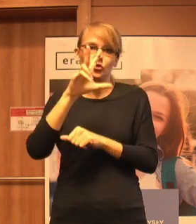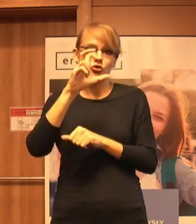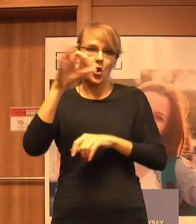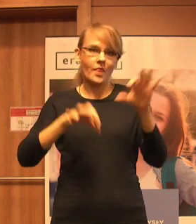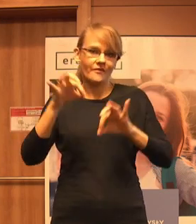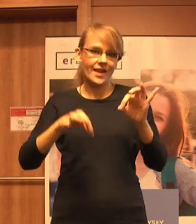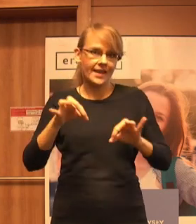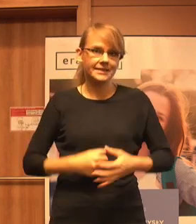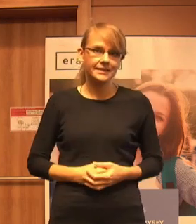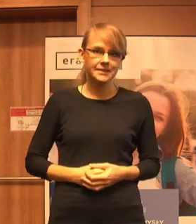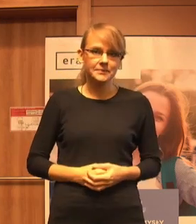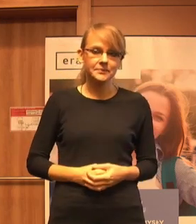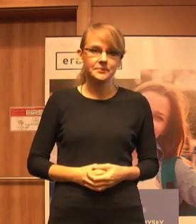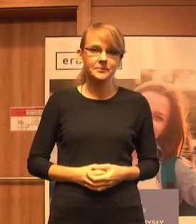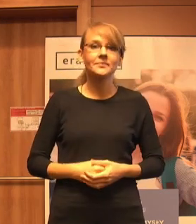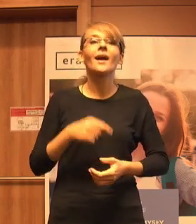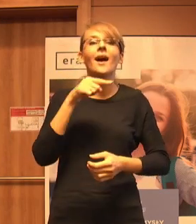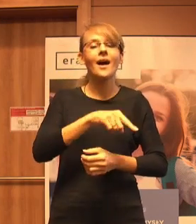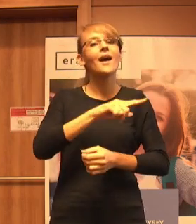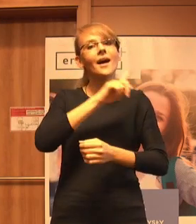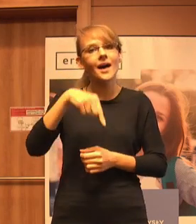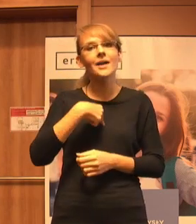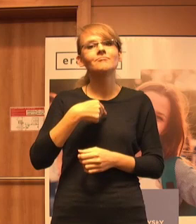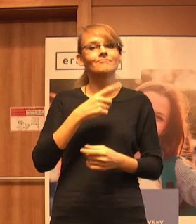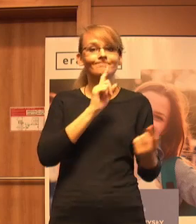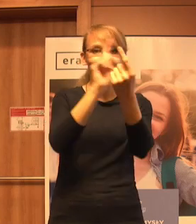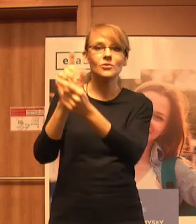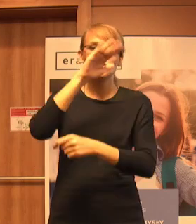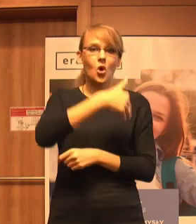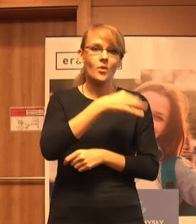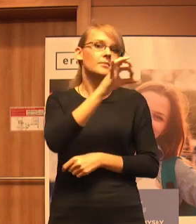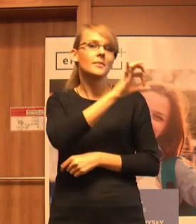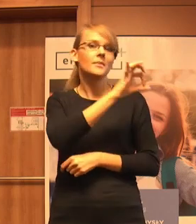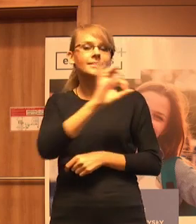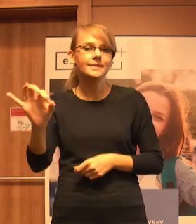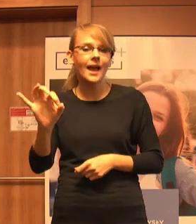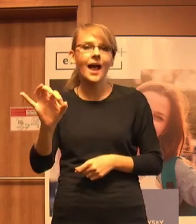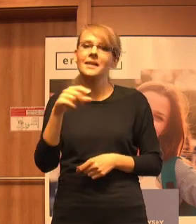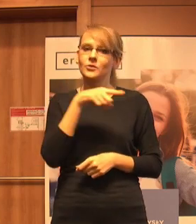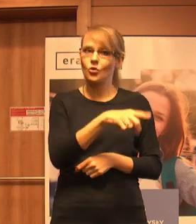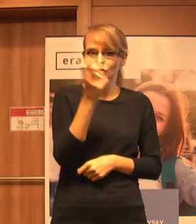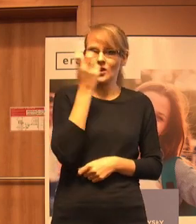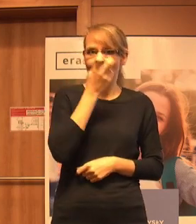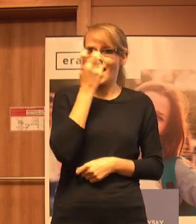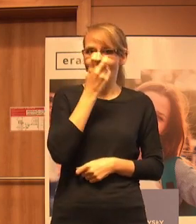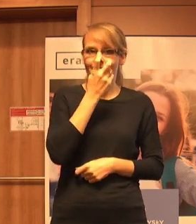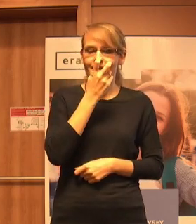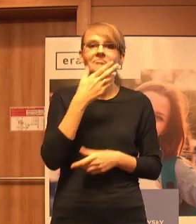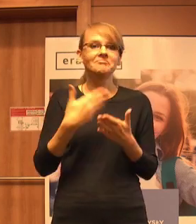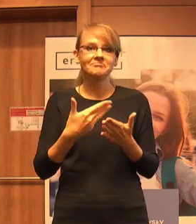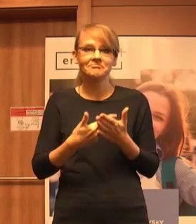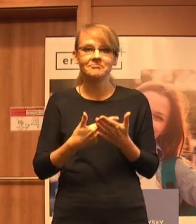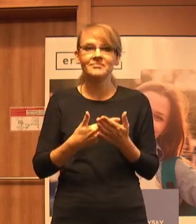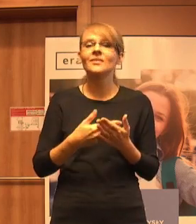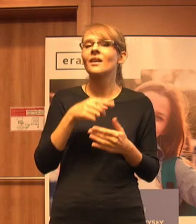Natomiast ta inicjatywa, kiedy spotykamy się ze szkołami specjalnymi, jest dosyć ciekawa, dlatego że tutaj głównie